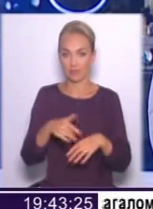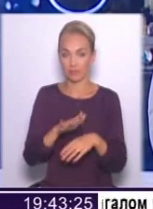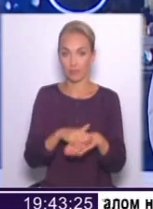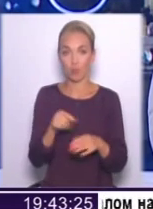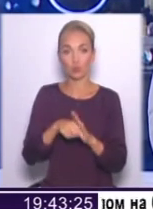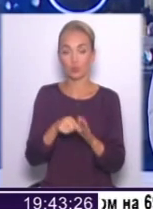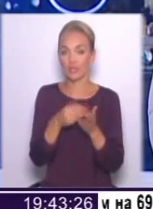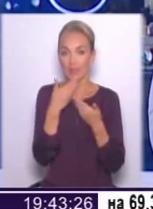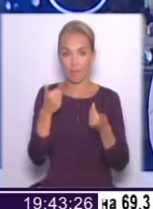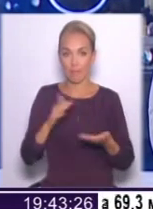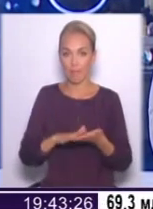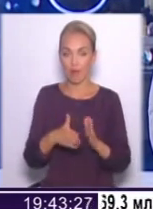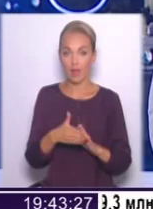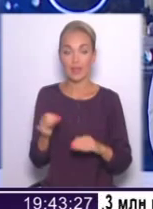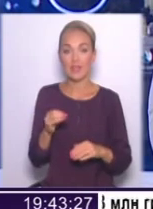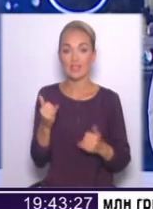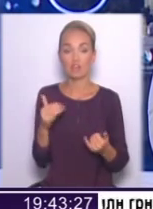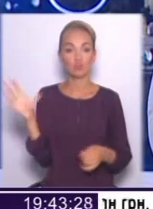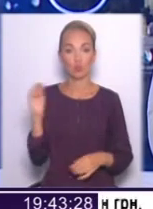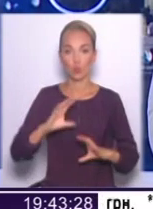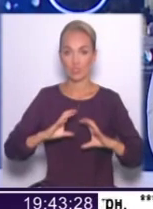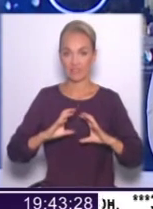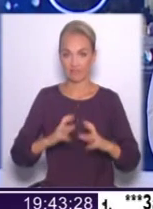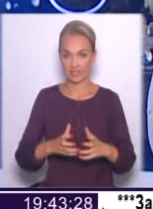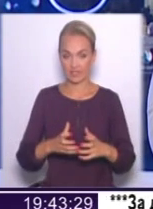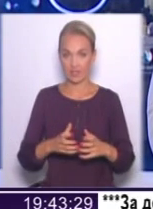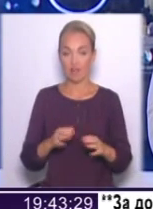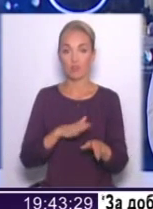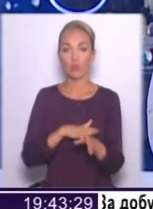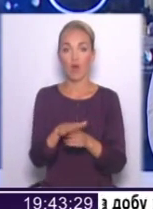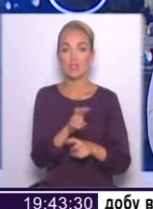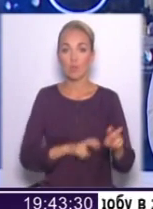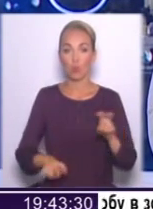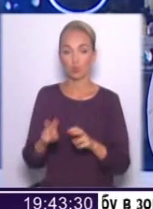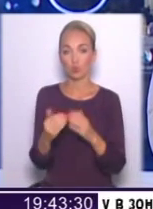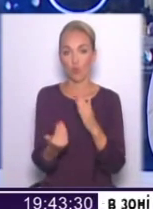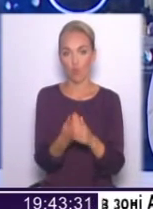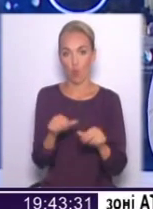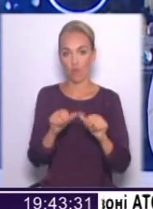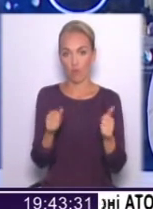немає. І зараз в усьому світі, в усьому світі, я ще раз підкреслюю, відбувається пошук нового формату.